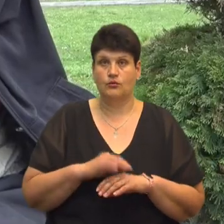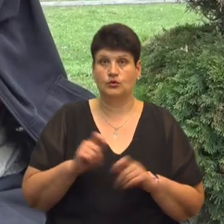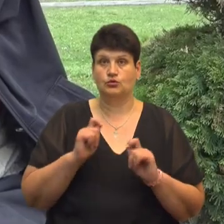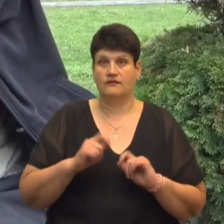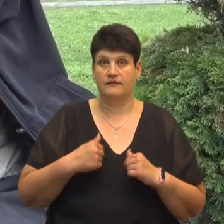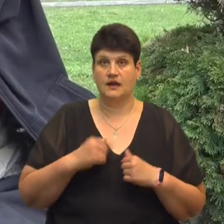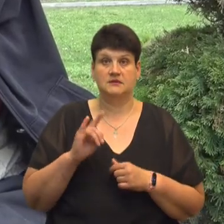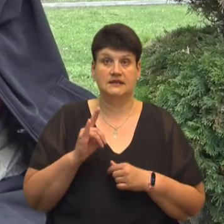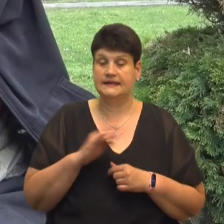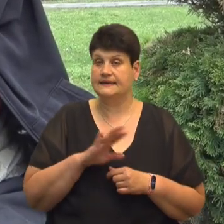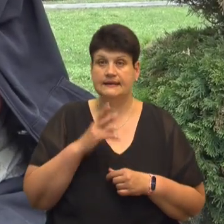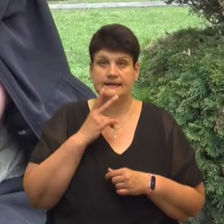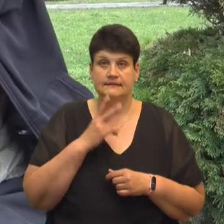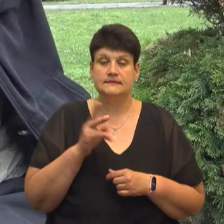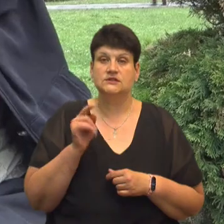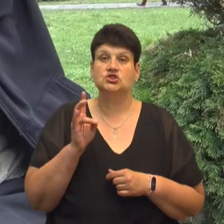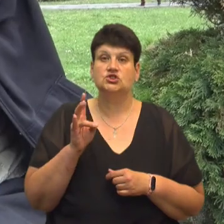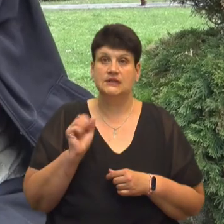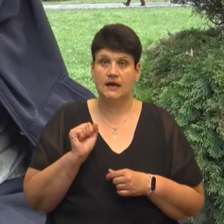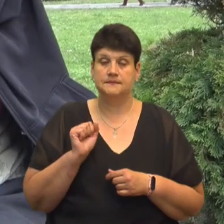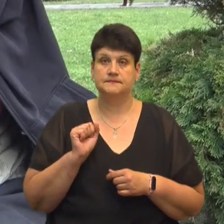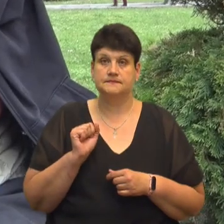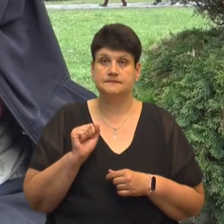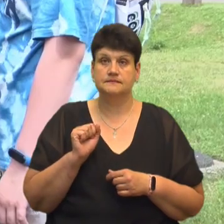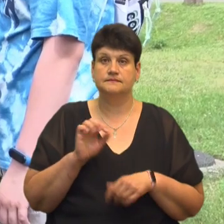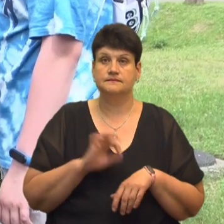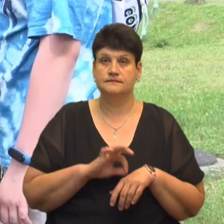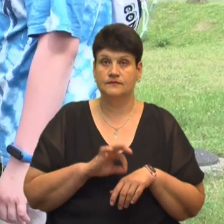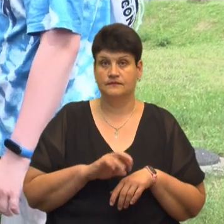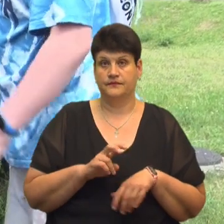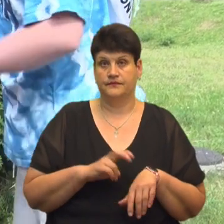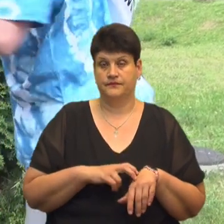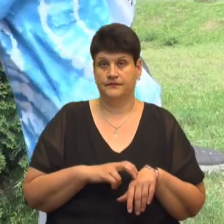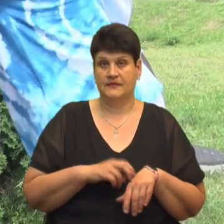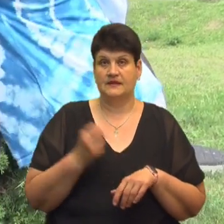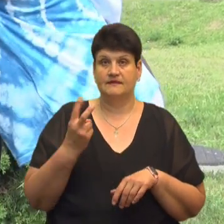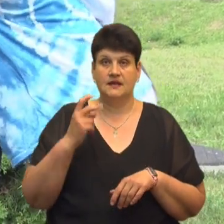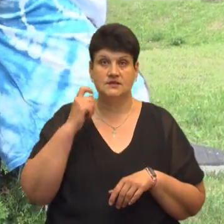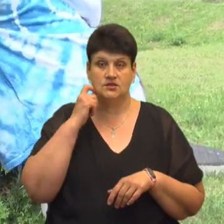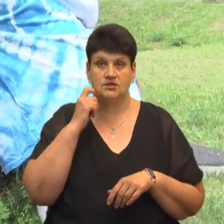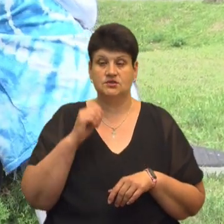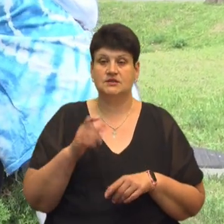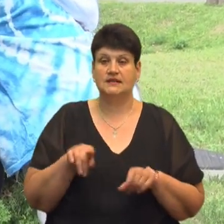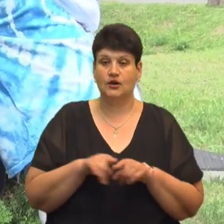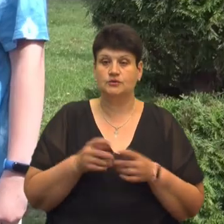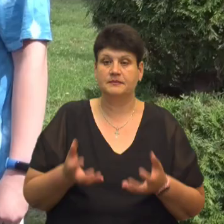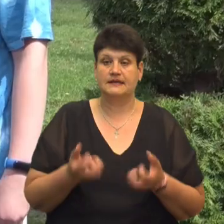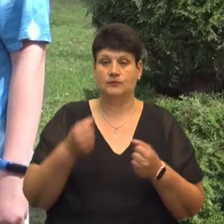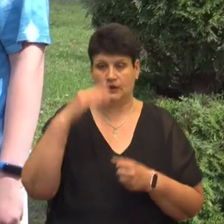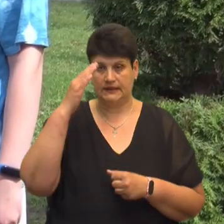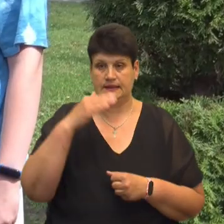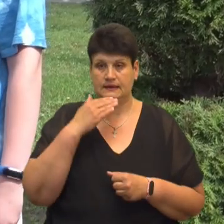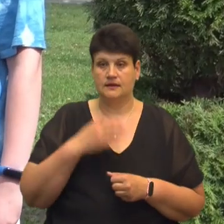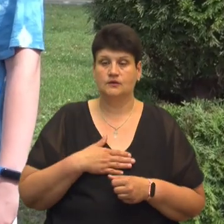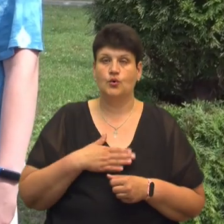не зважаючи на діагнози лікарів. 12-річна Евангеліна також підтримує тата. У